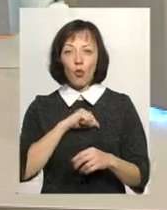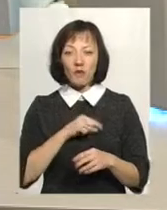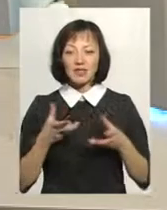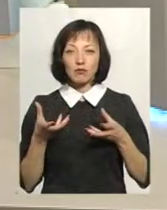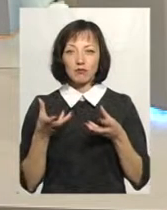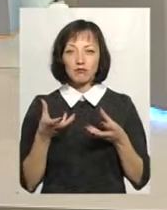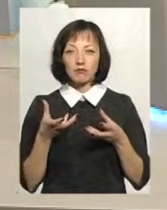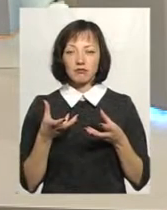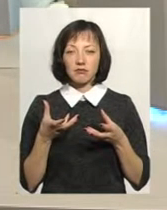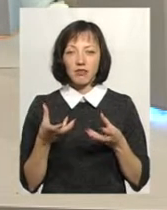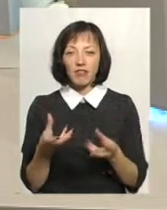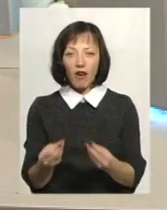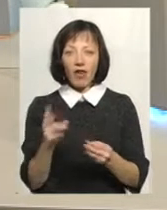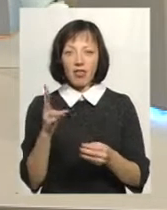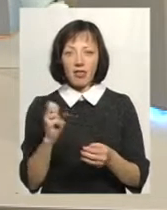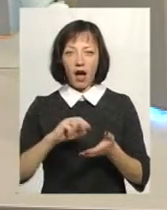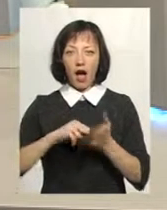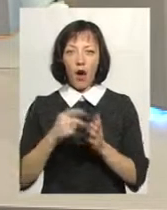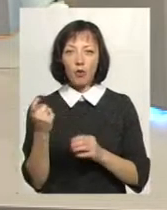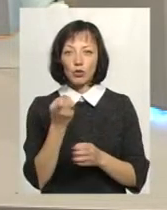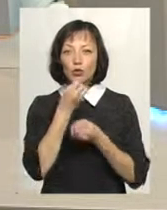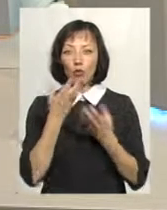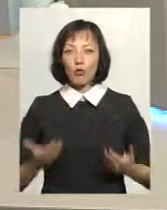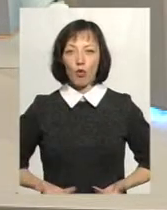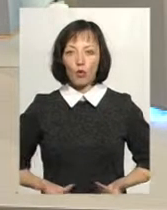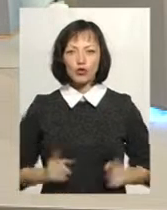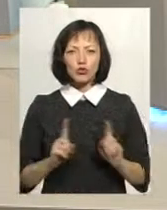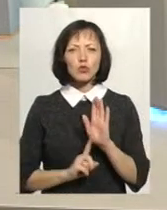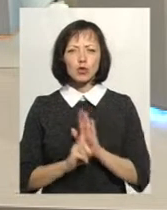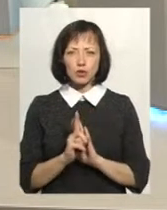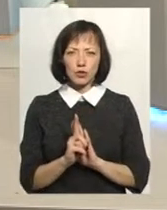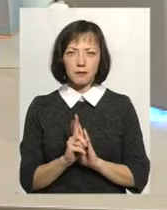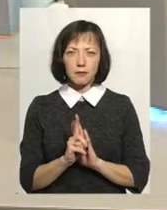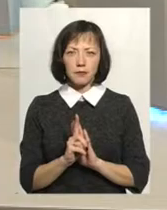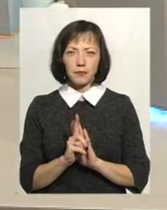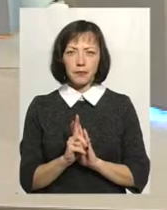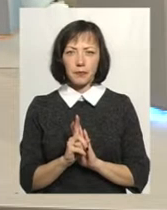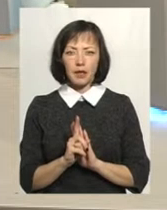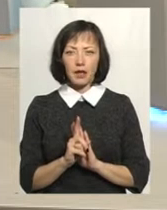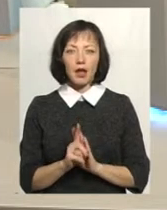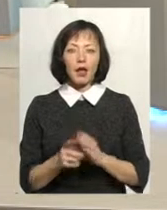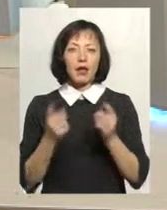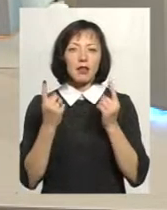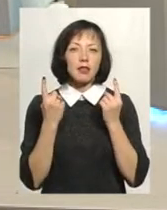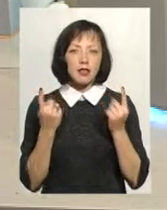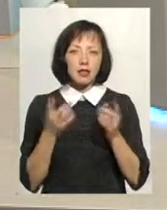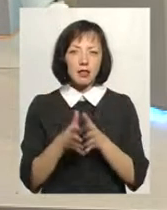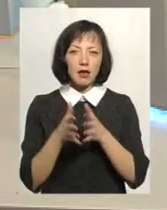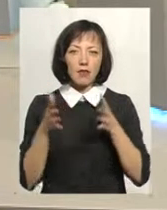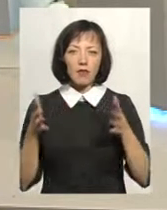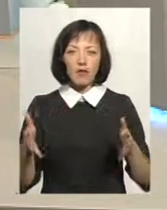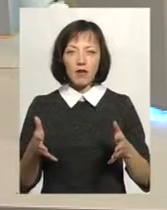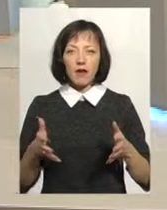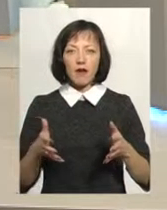впливає на економіку, на добробут. І що почалося? Почався неймовірний просто